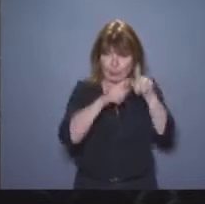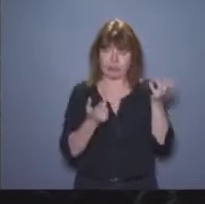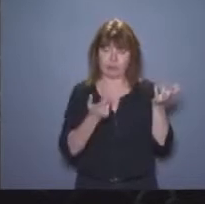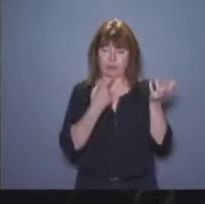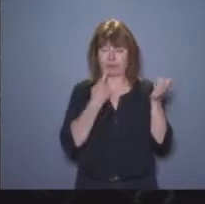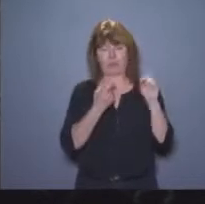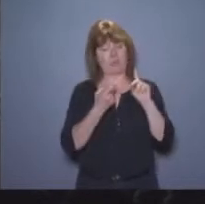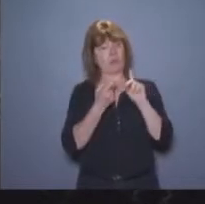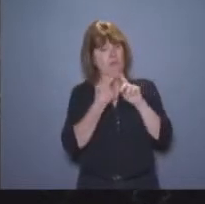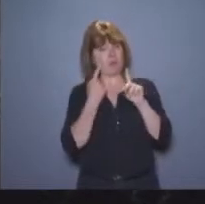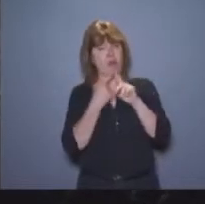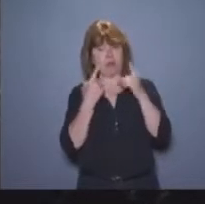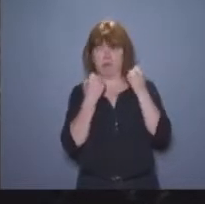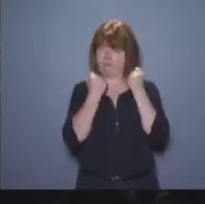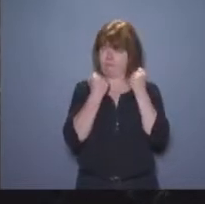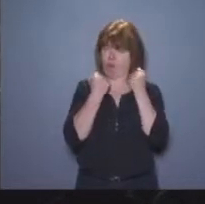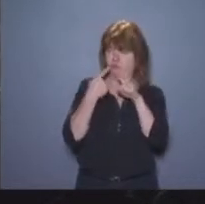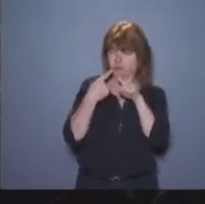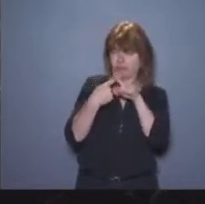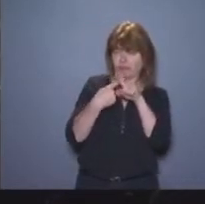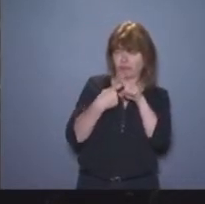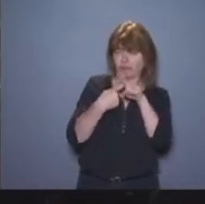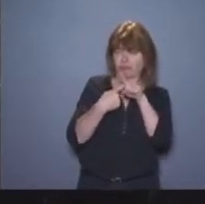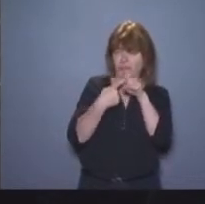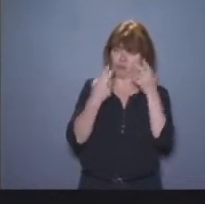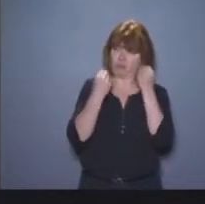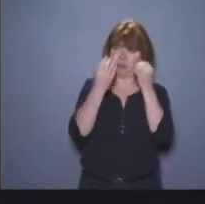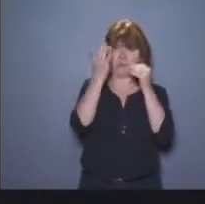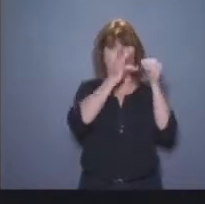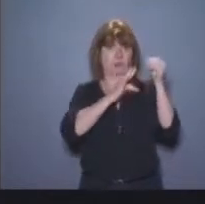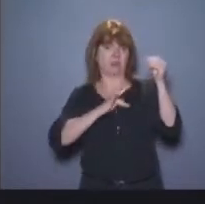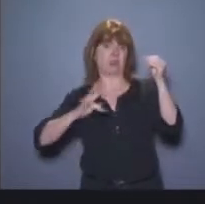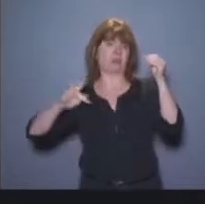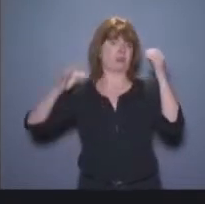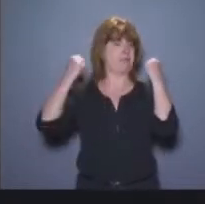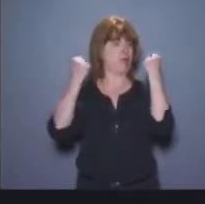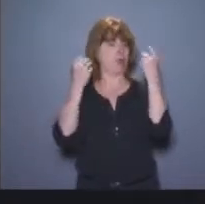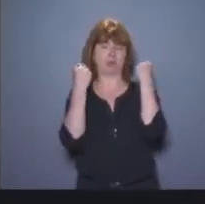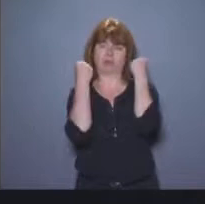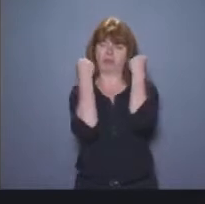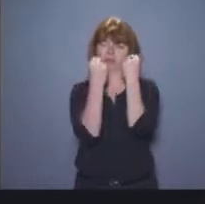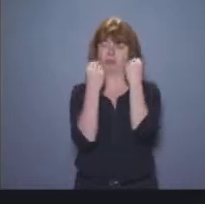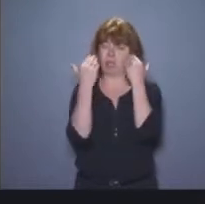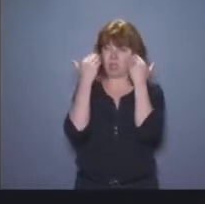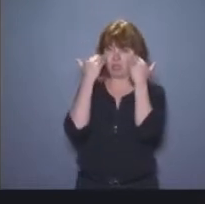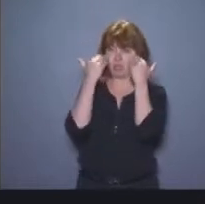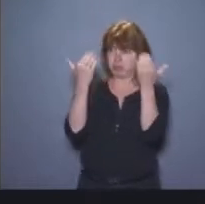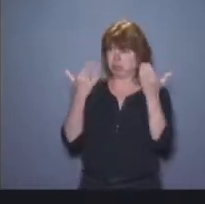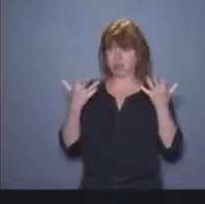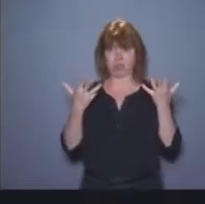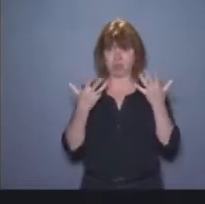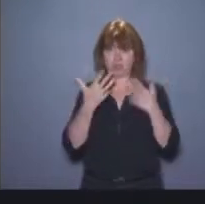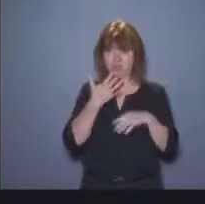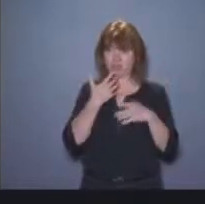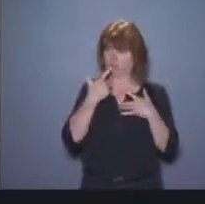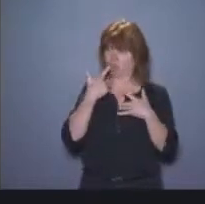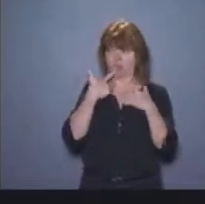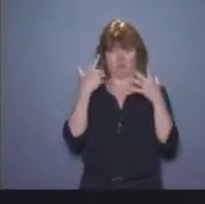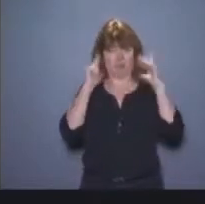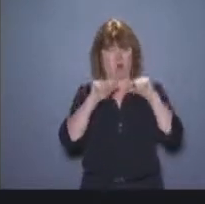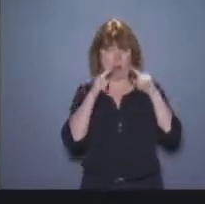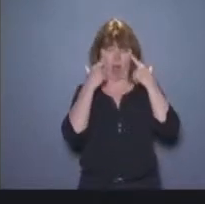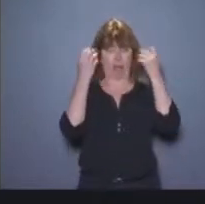correspondent à ce qu'on attend et ce qu'on croit juste et bon pour tous. Comme c'était important que cette force apparaisse pour la France,